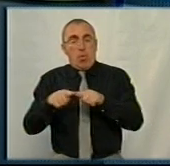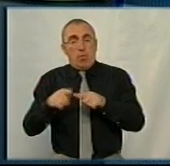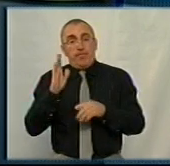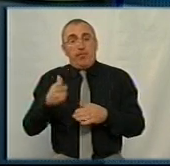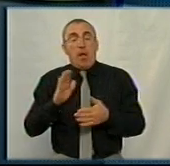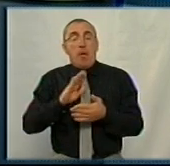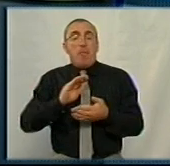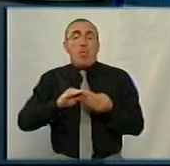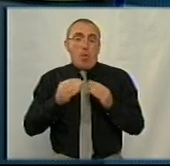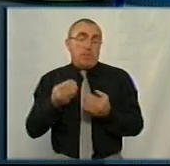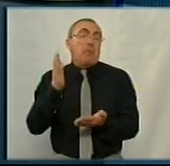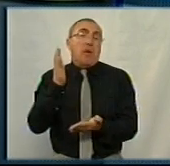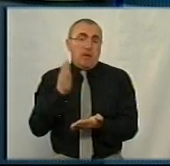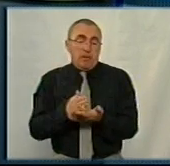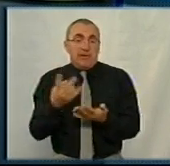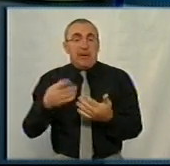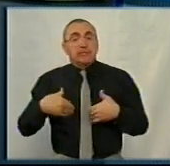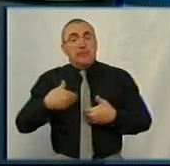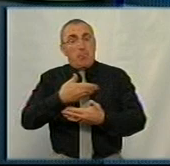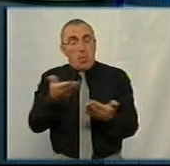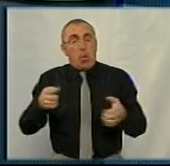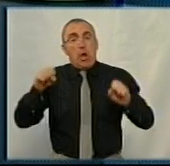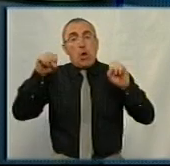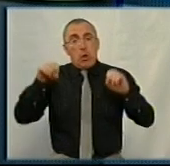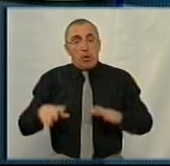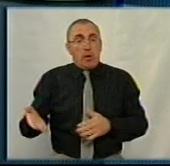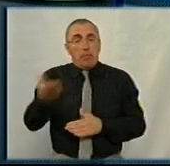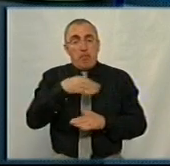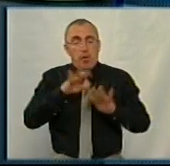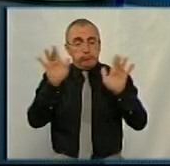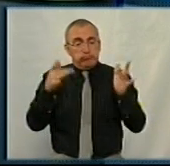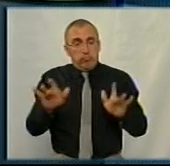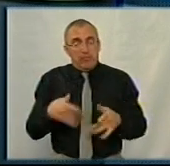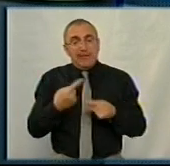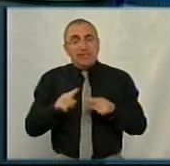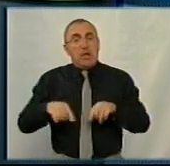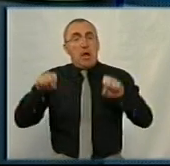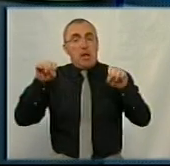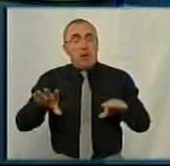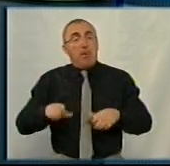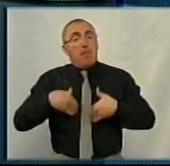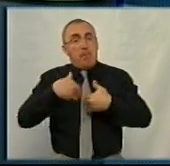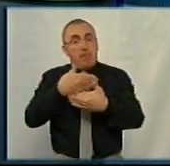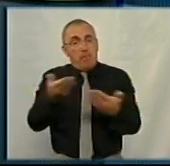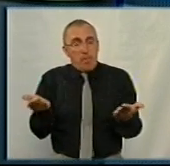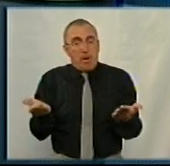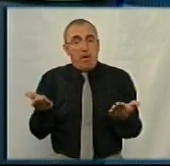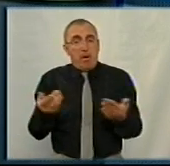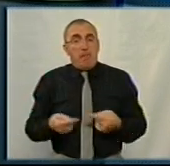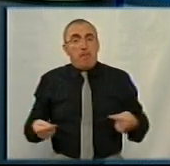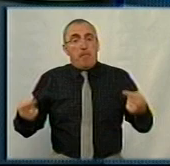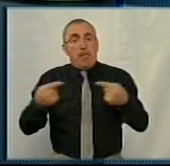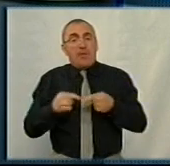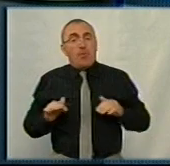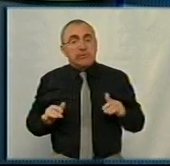проблема існує, нам треба запропонувати рішення, і ми обрахували ці рішення, запропонуємо в розрізі певного